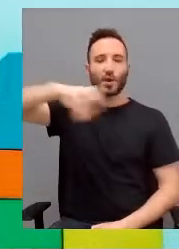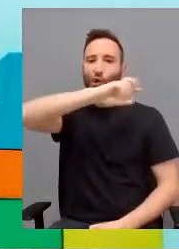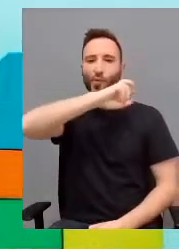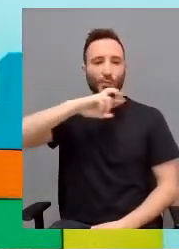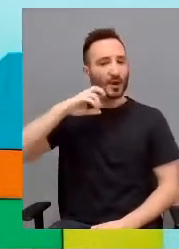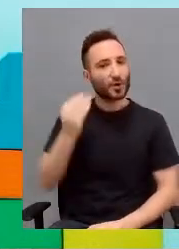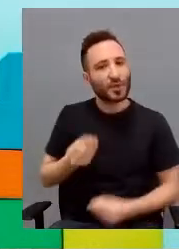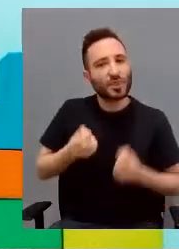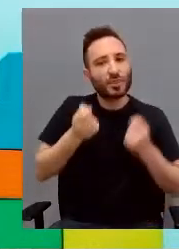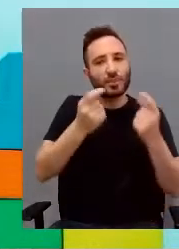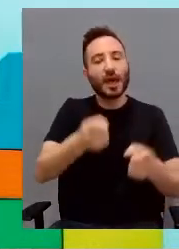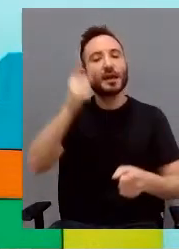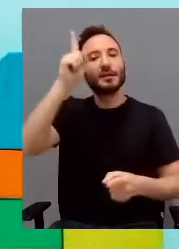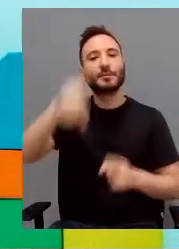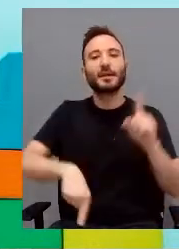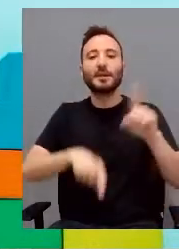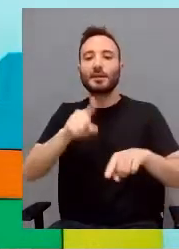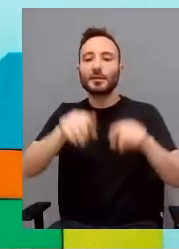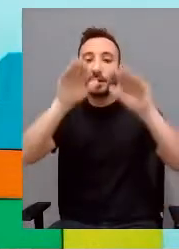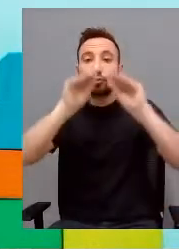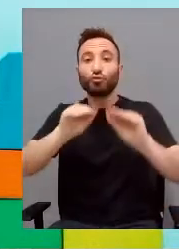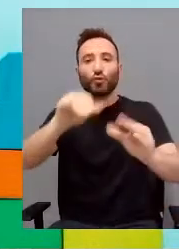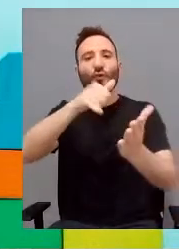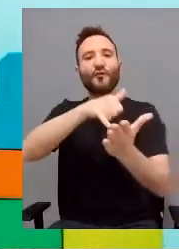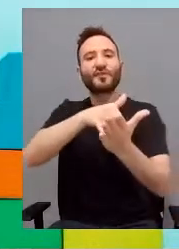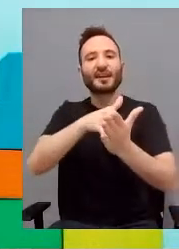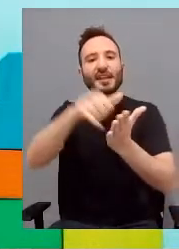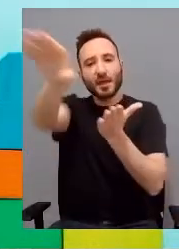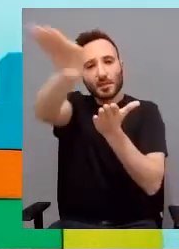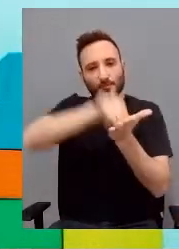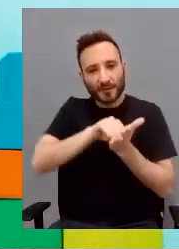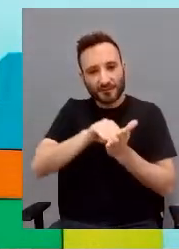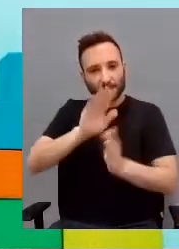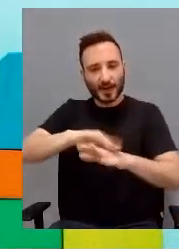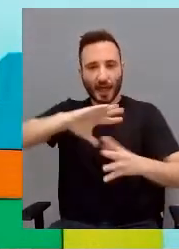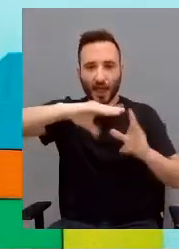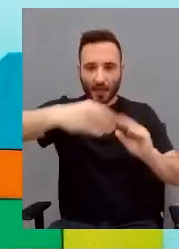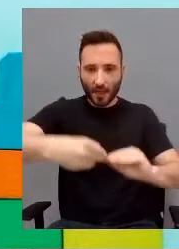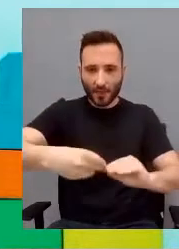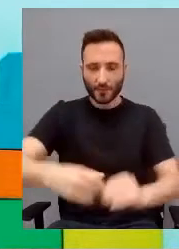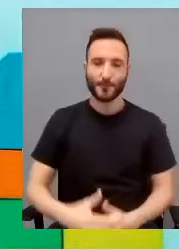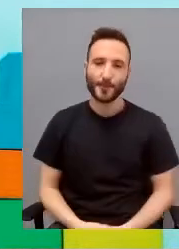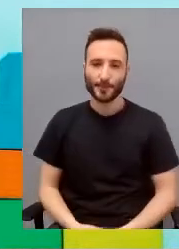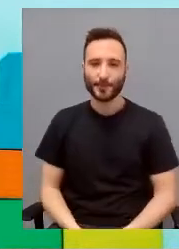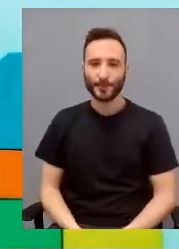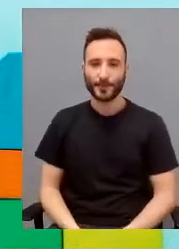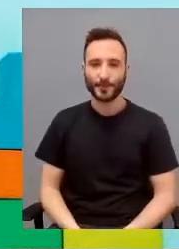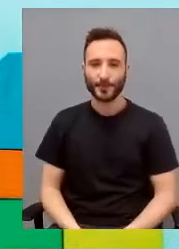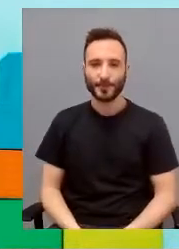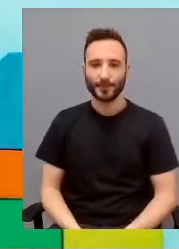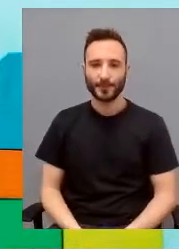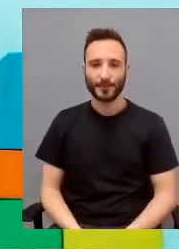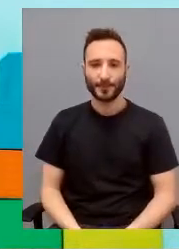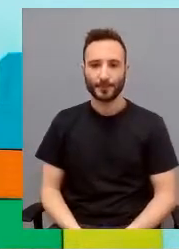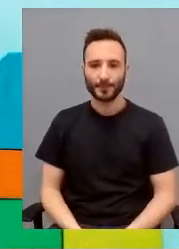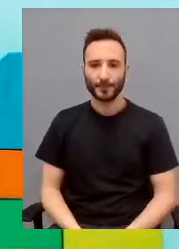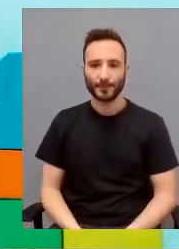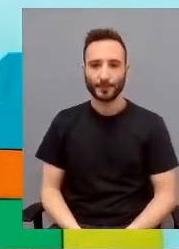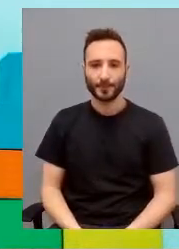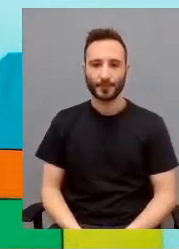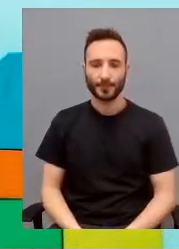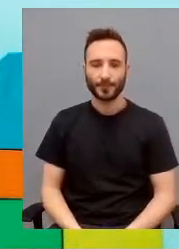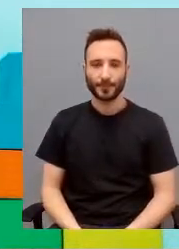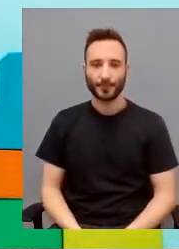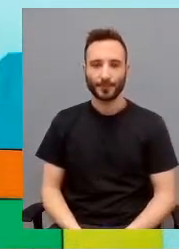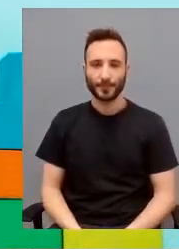su fragilità. Quindi tutto passa attraverso un'attenta osservazione della